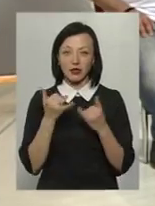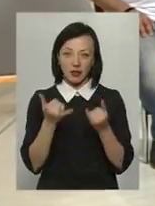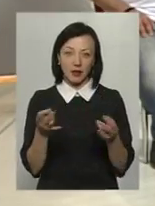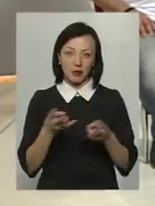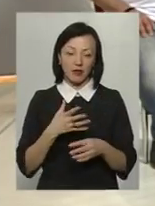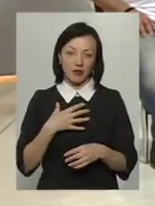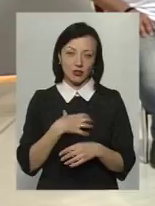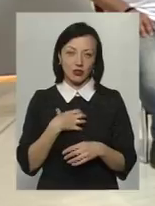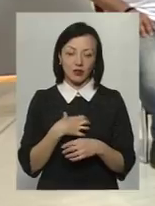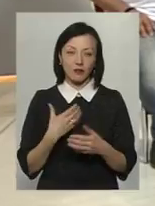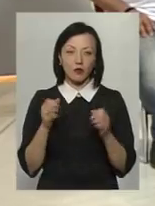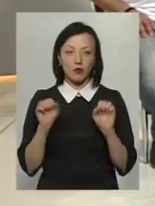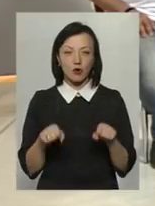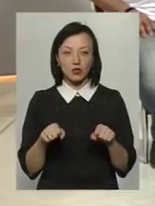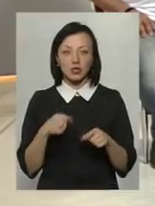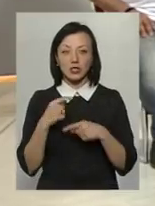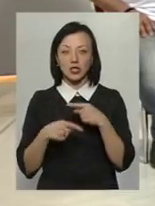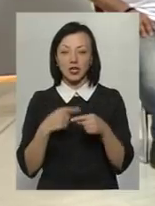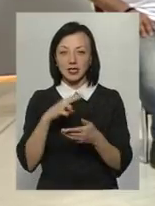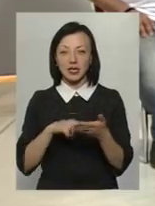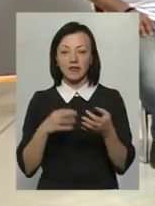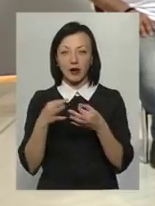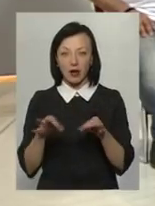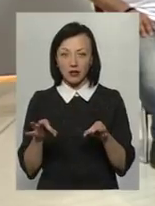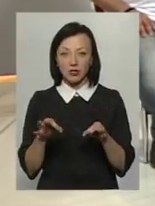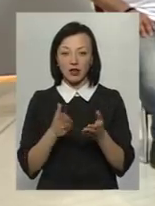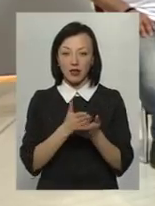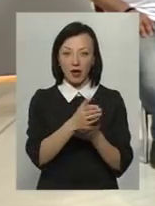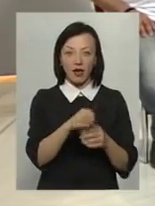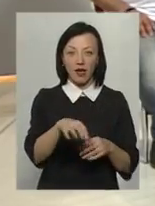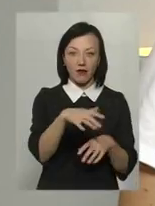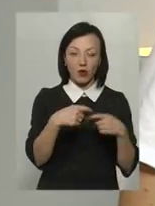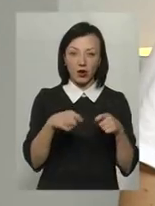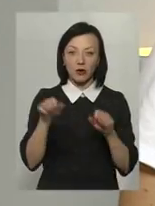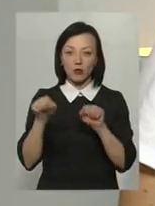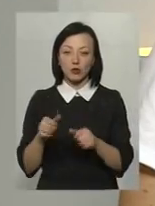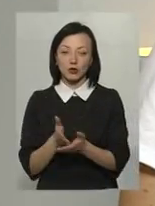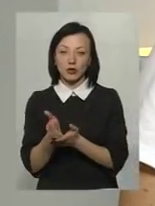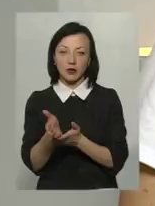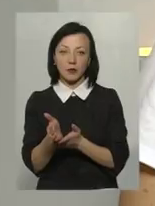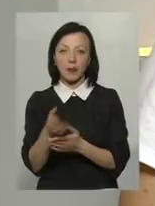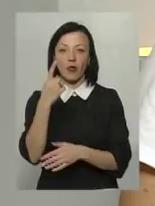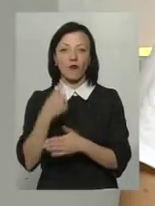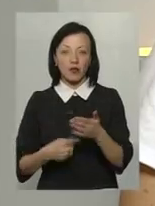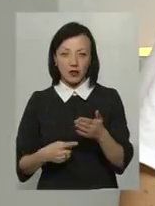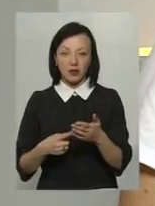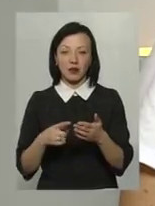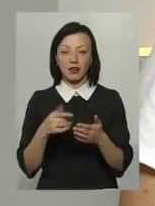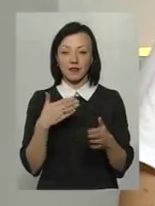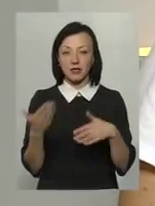принципово. Тому можна йти через сертифікацію і вихід на європейські ринки, а можна йти по принципу довіри і